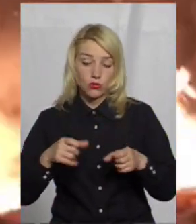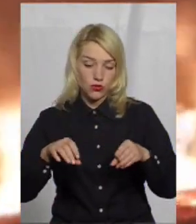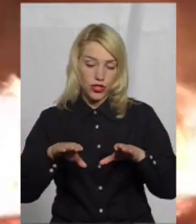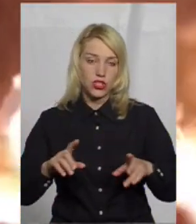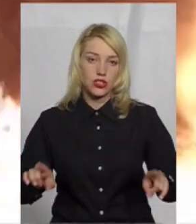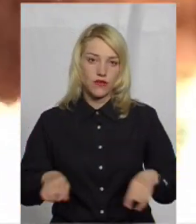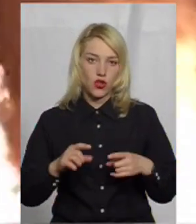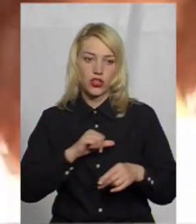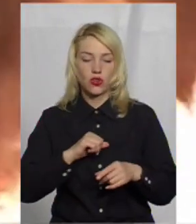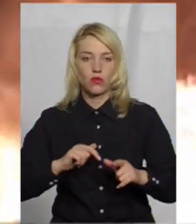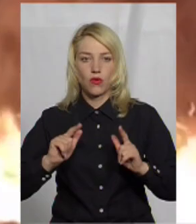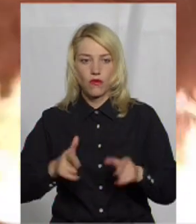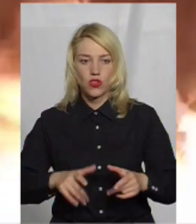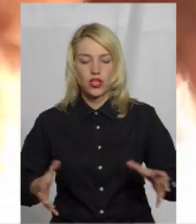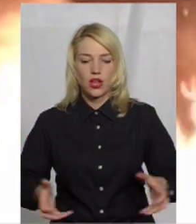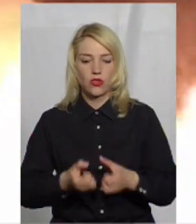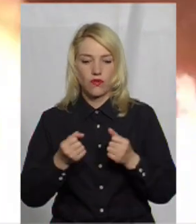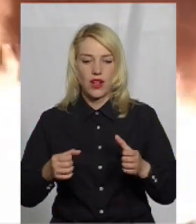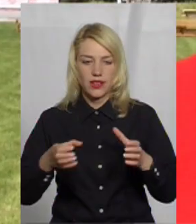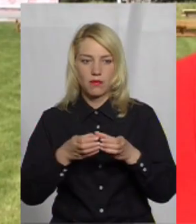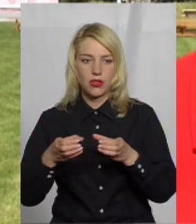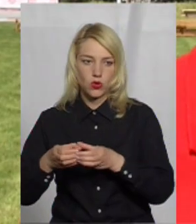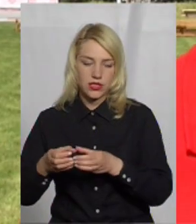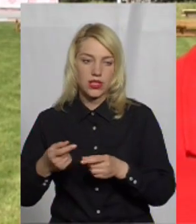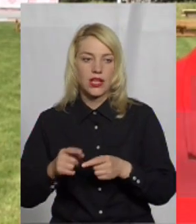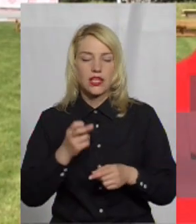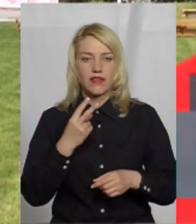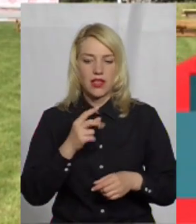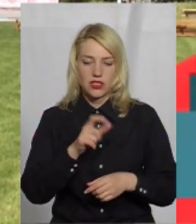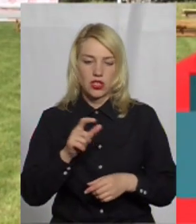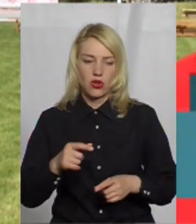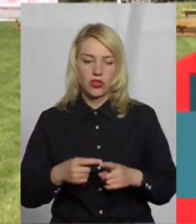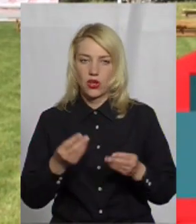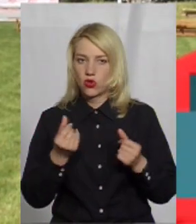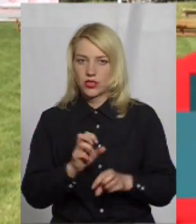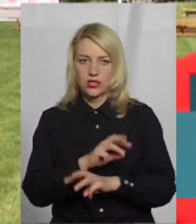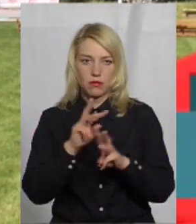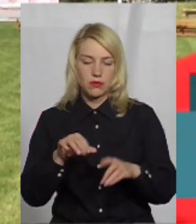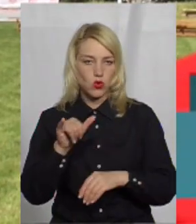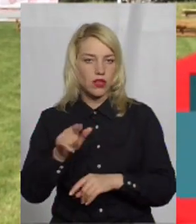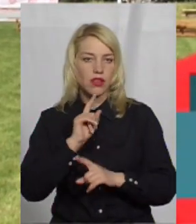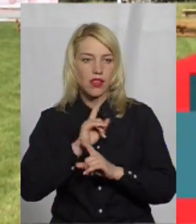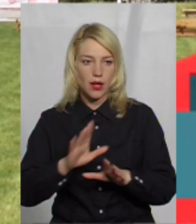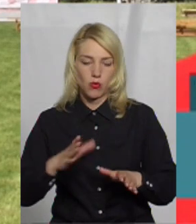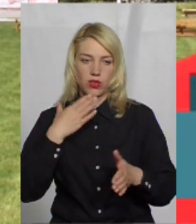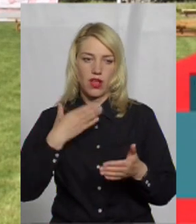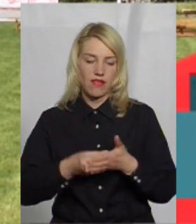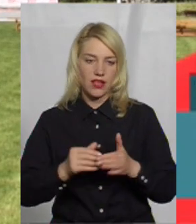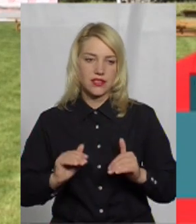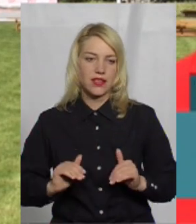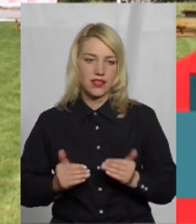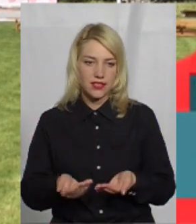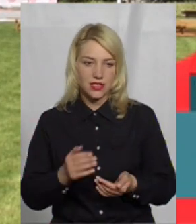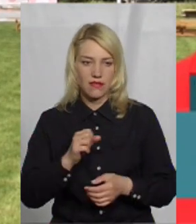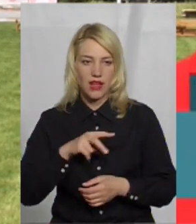добровольчий рятувальний підрозділ із 12 жителів громади. Грошового забезпечення в них як такого не буде. Це на власній ініціативі, але